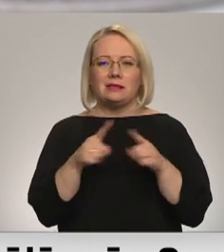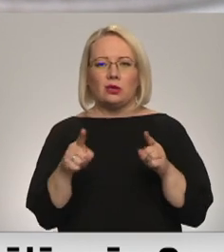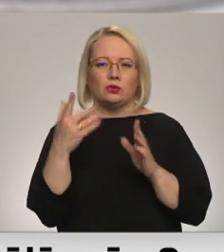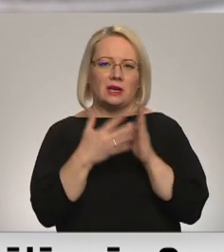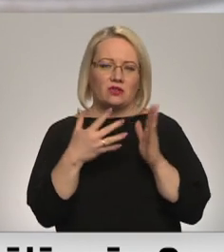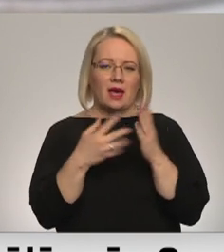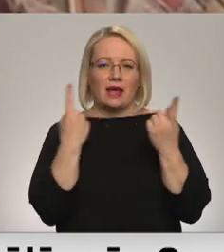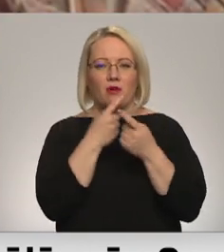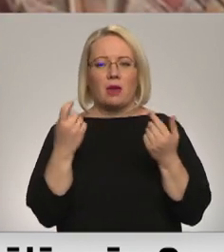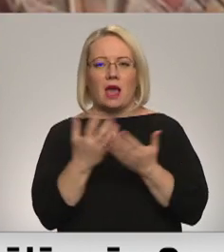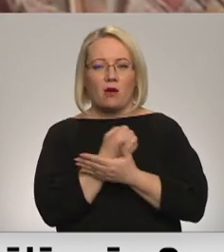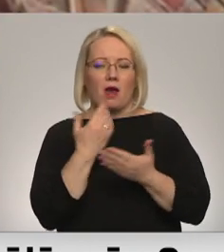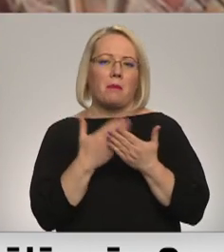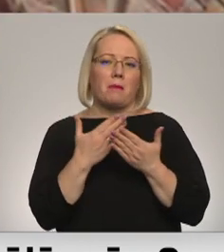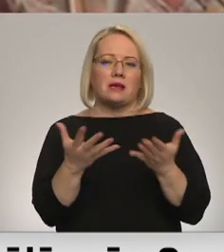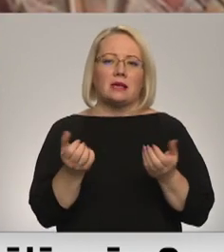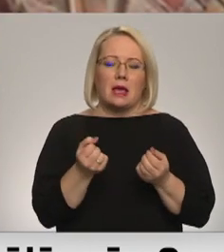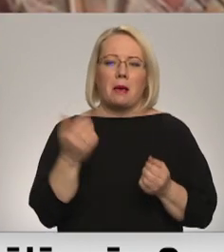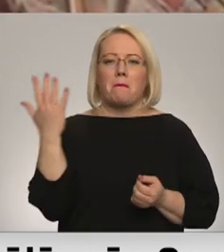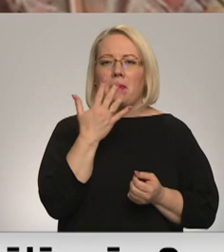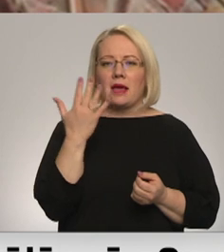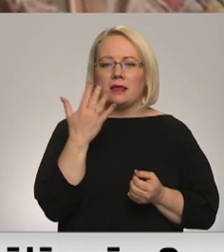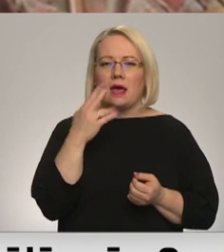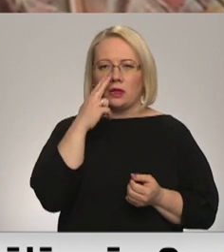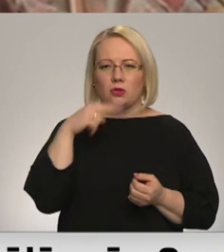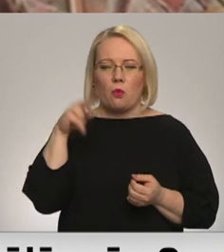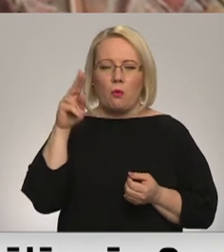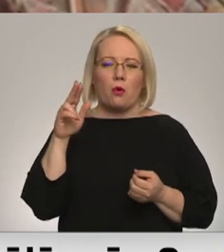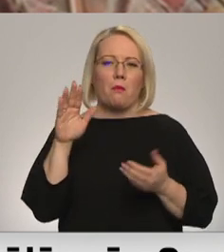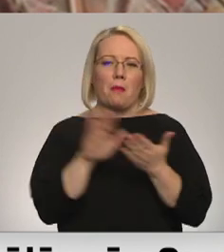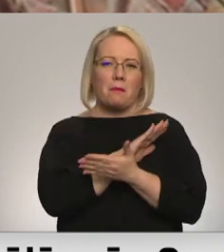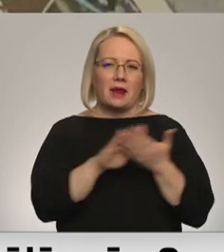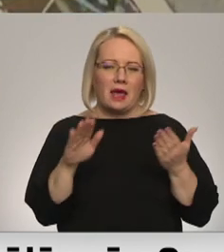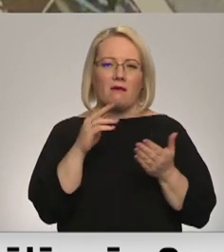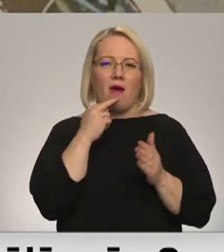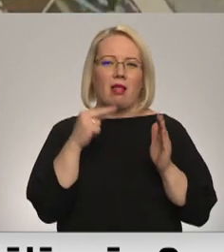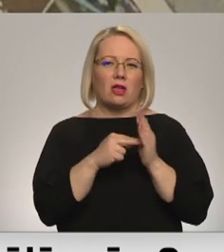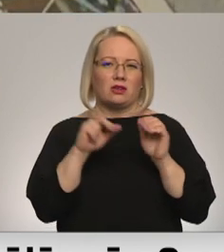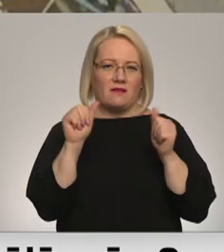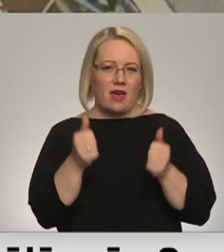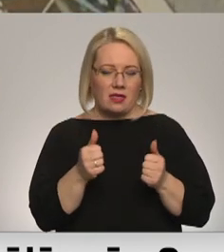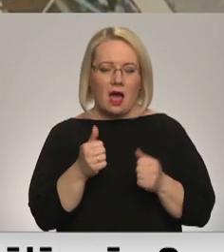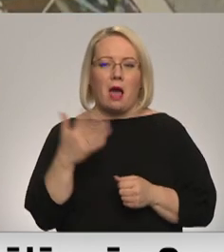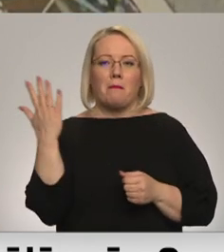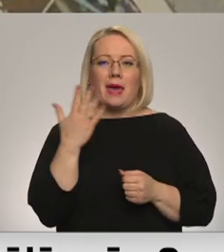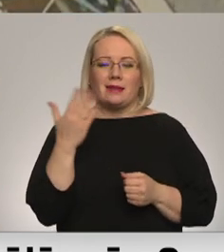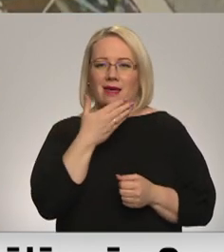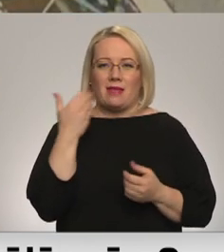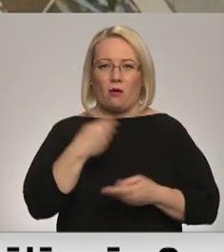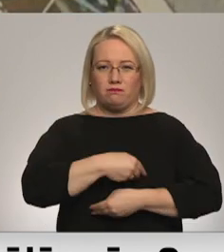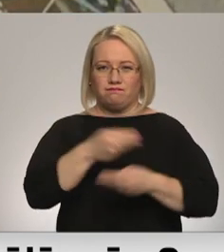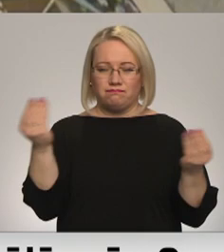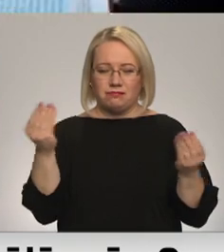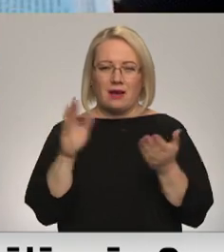informācijas ieguvē. Piemēram, saņem piegadienas numuri bez maksas elektroniskā formātā. Piekdien neiznākušos, drukātos izdevumus